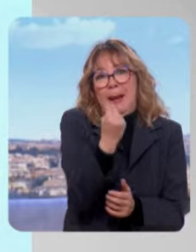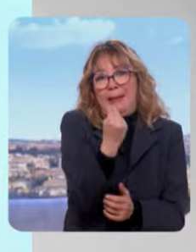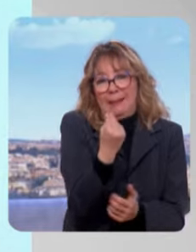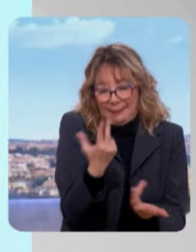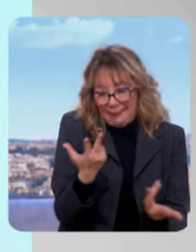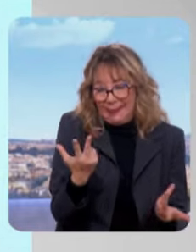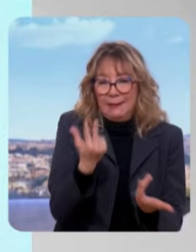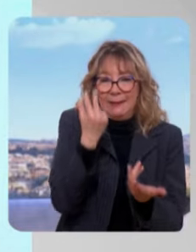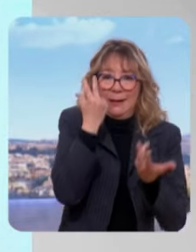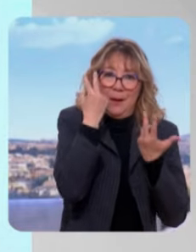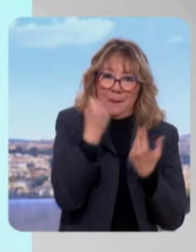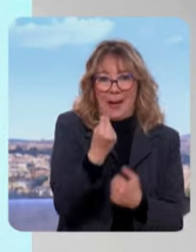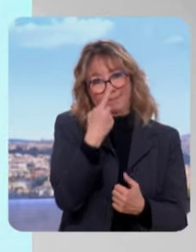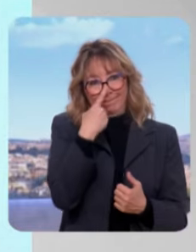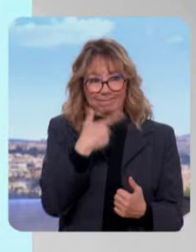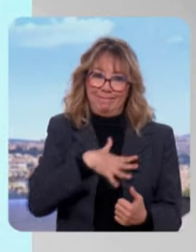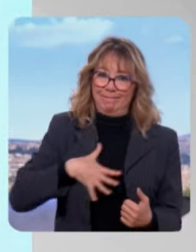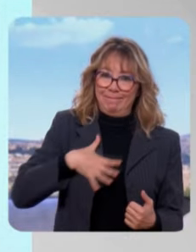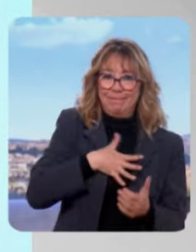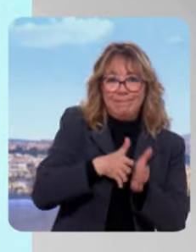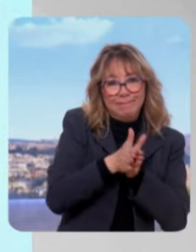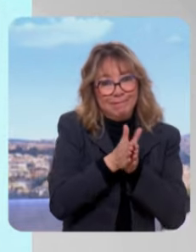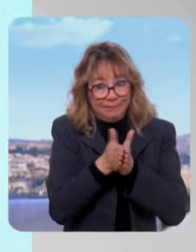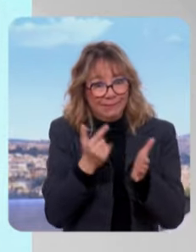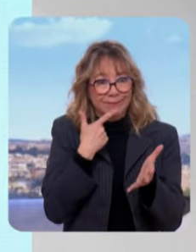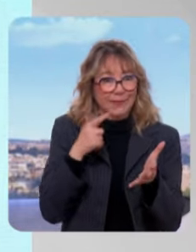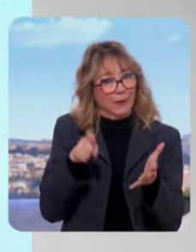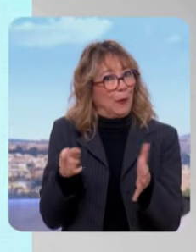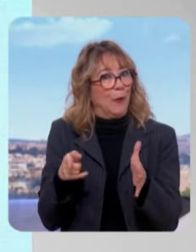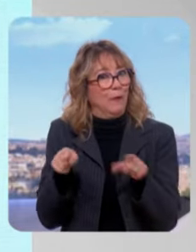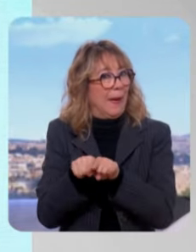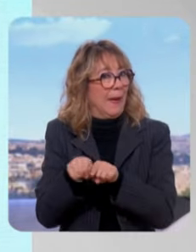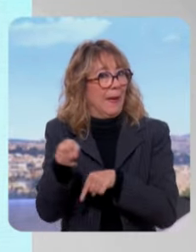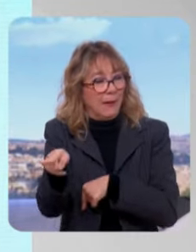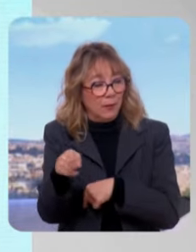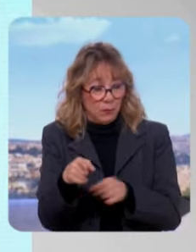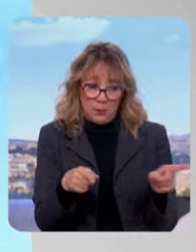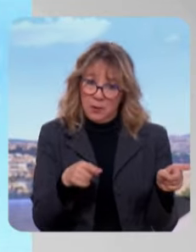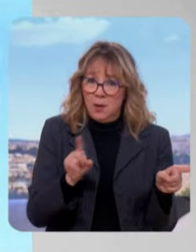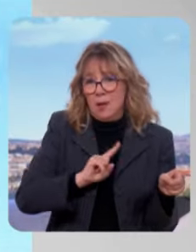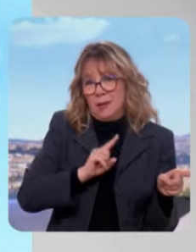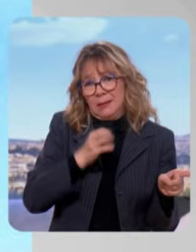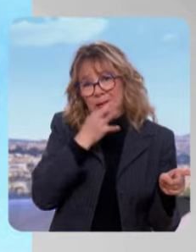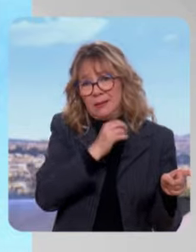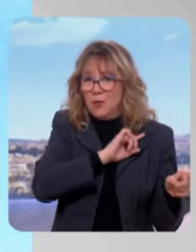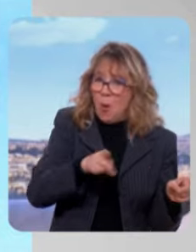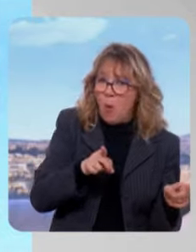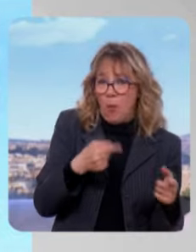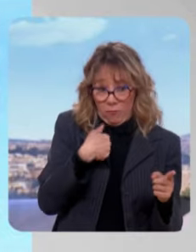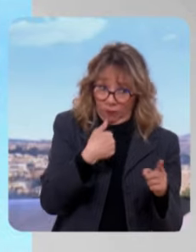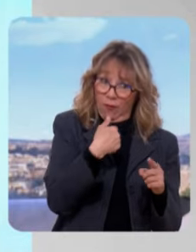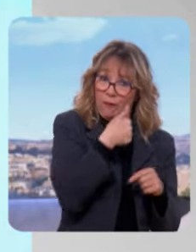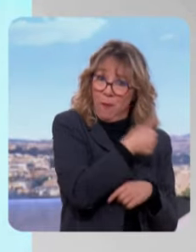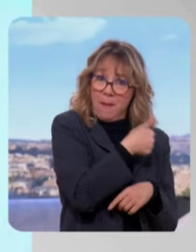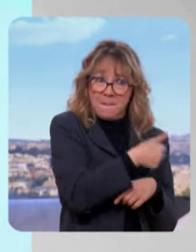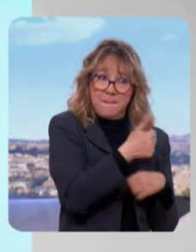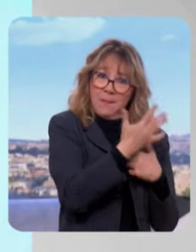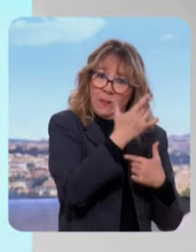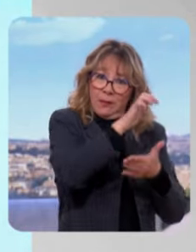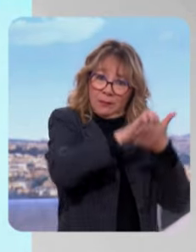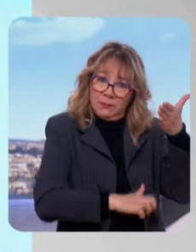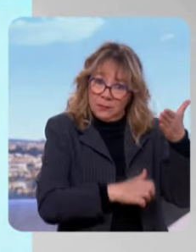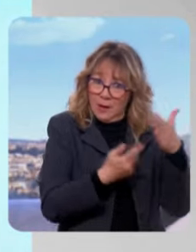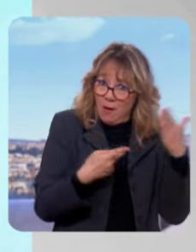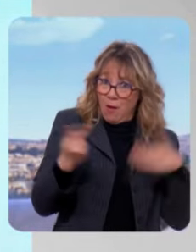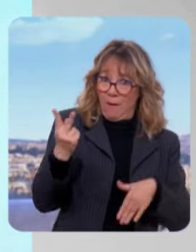de cet appel à faire comme elle. Vous vous dites, mais non, il faut qu'elle change d'avis, Colombes, et vous lui avez écrit une lettre. Mais pour l